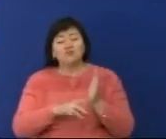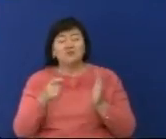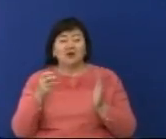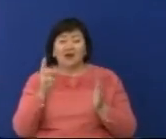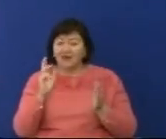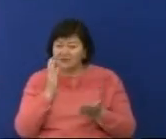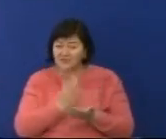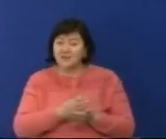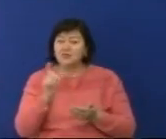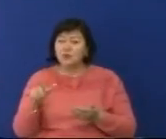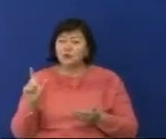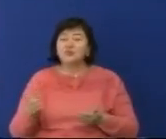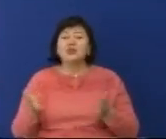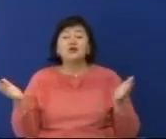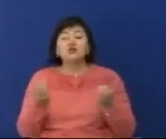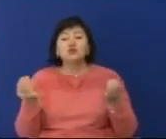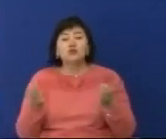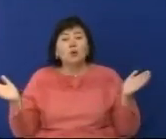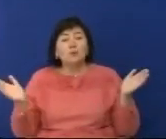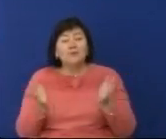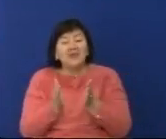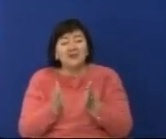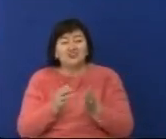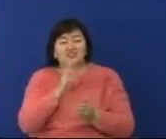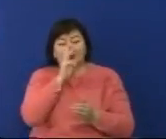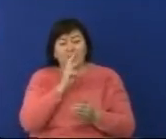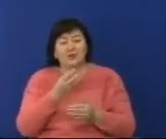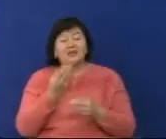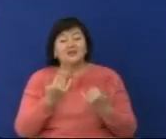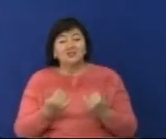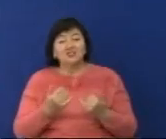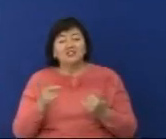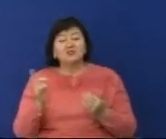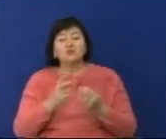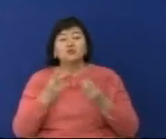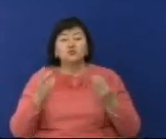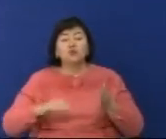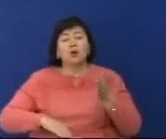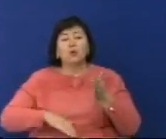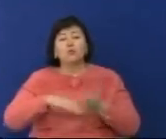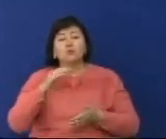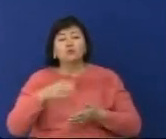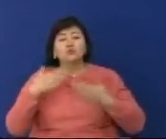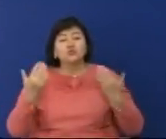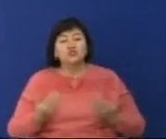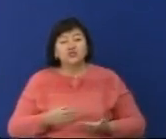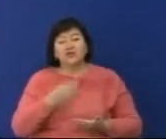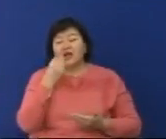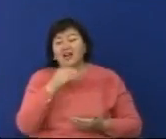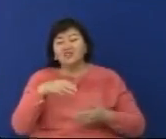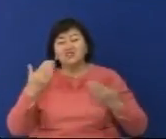жатқан саламамандарының әлеметтік жағдайын жақсарты бойынша президент тапсымасын семейдің мәдениет қызметкерлері ерекше қуанышпен қабылдады.